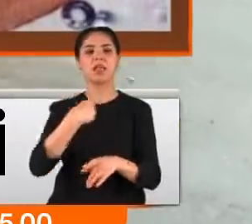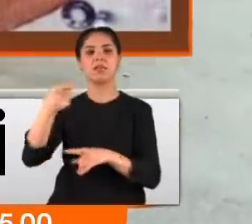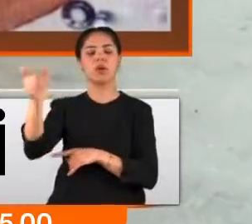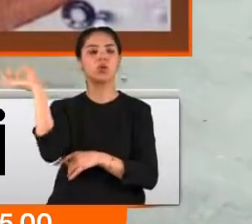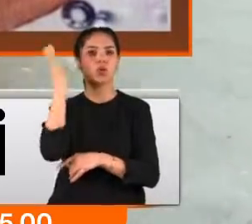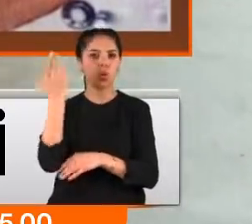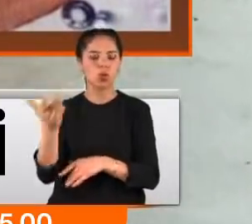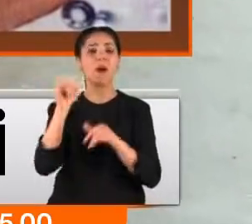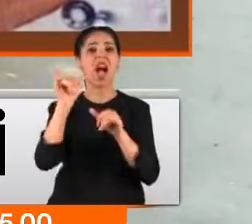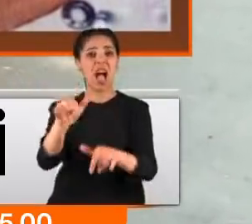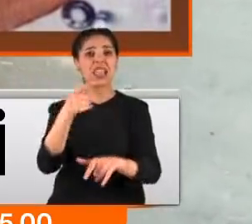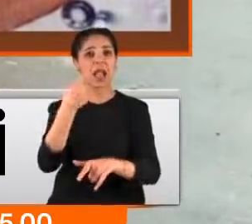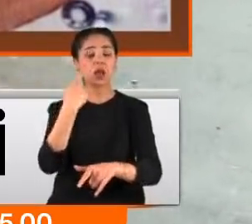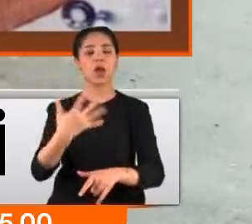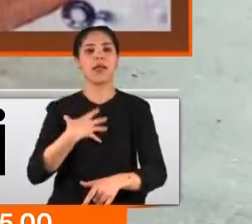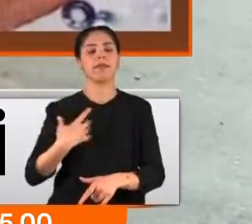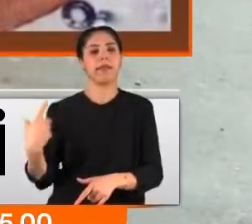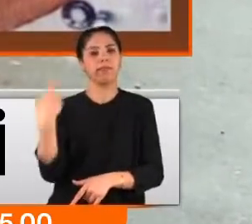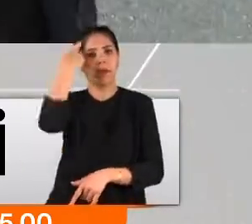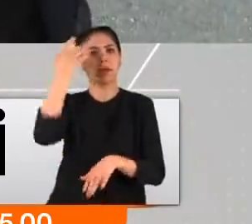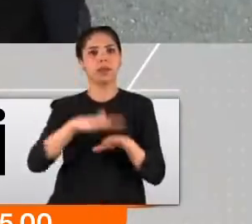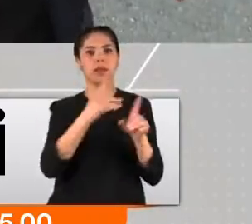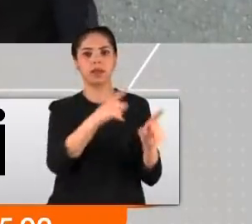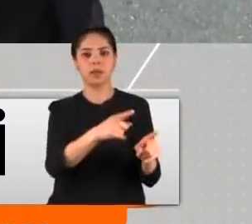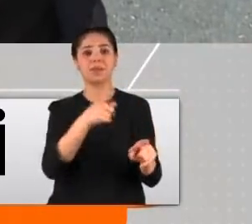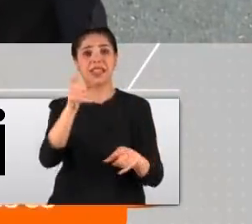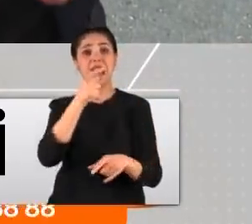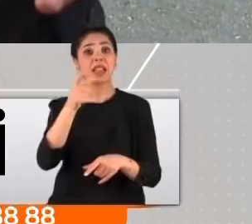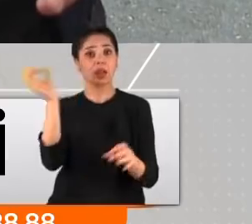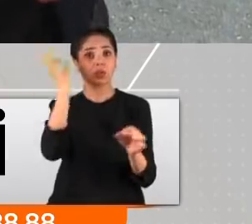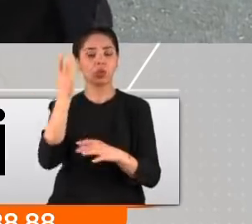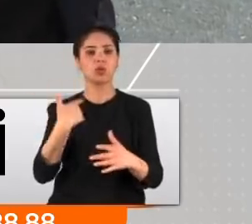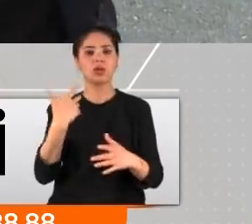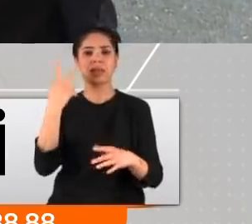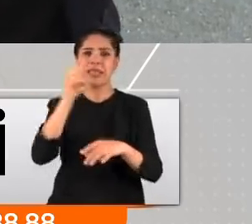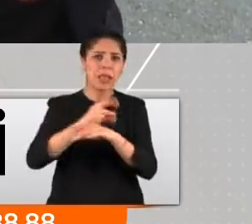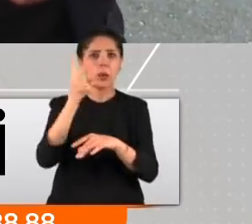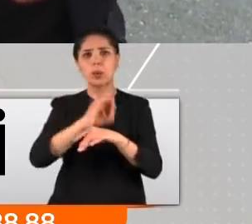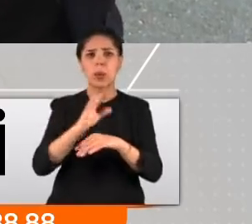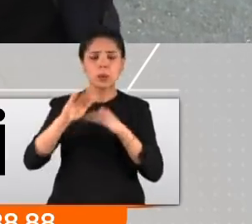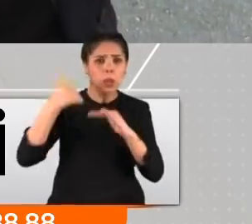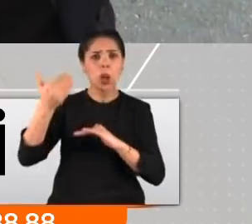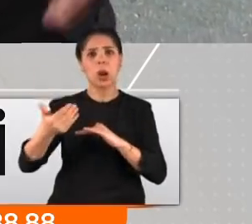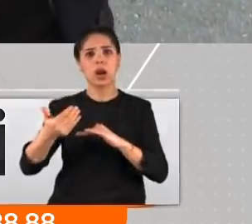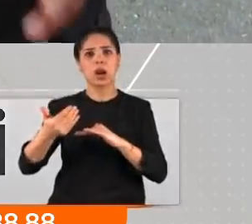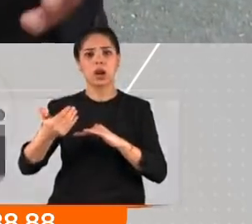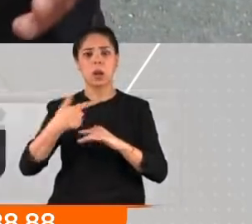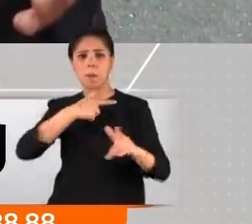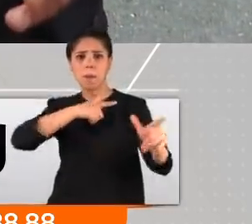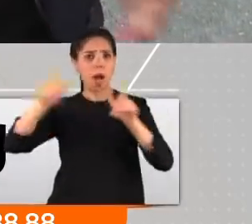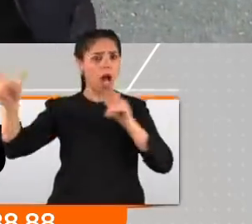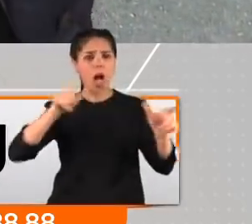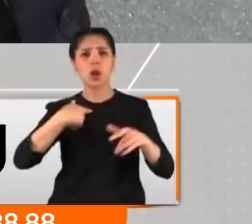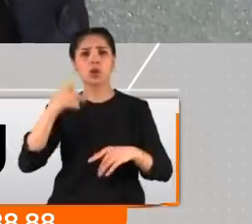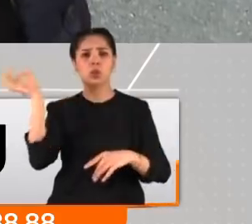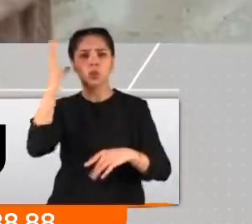Ardından aynı silahı bu kez kendi kafasına doğrulttu. Silah seslerini duymuyor. Aradan iki dakikaya üç dakikaya geçti. Bir bağırıntı, bir